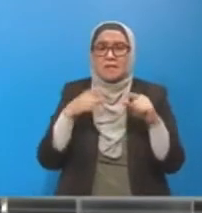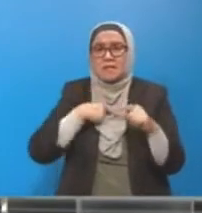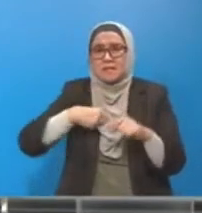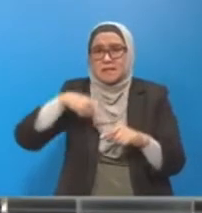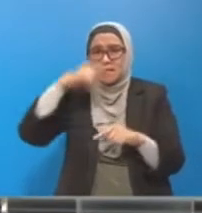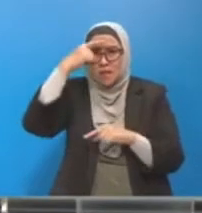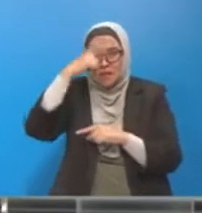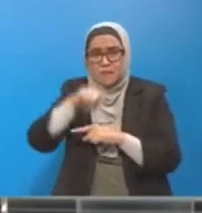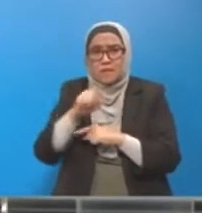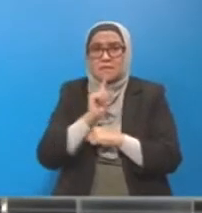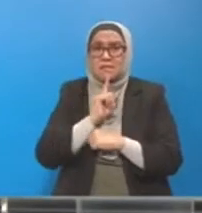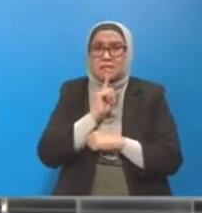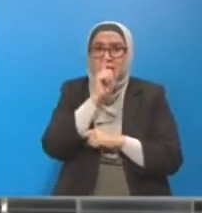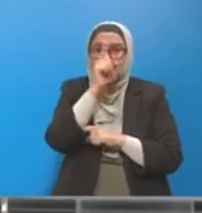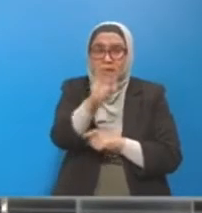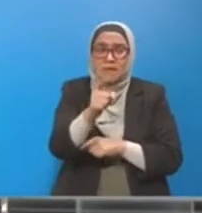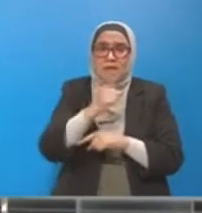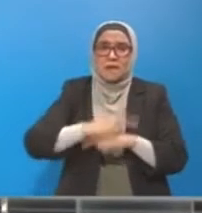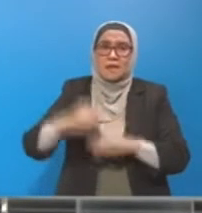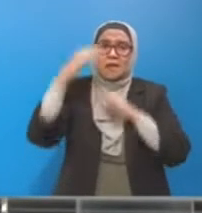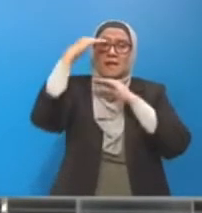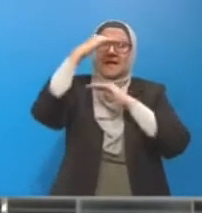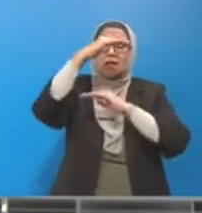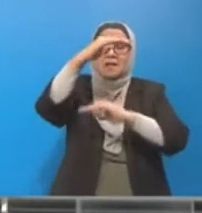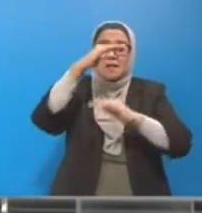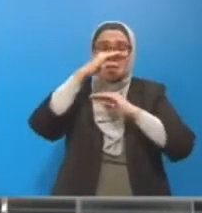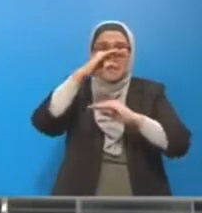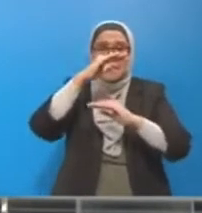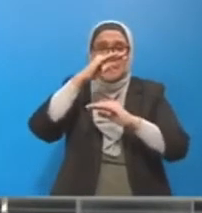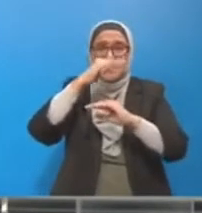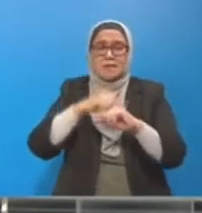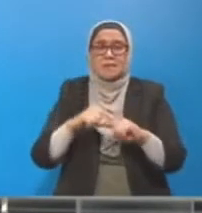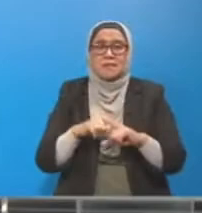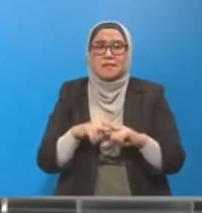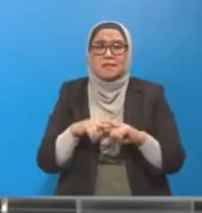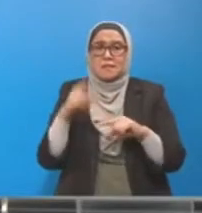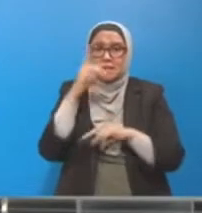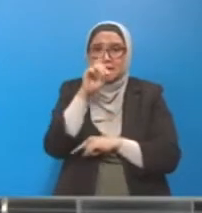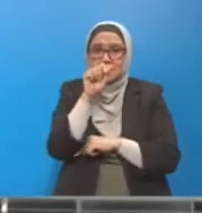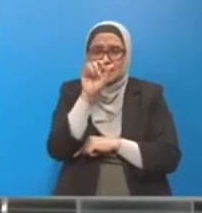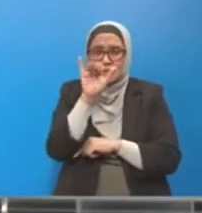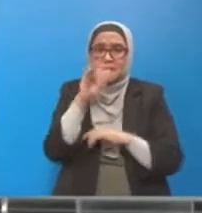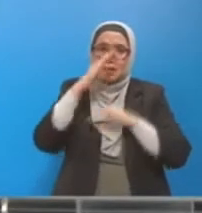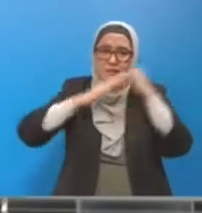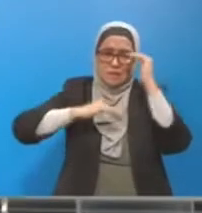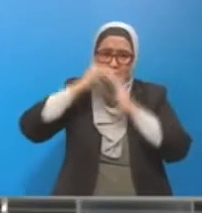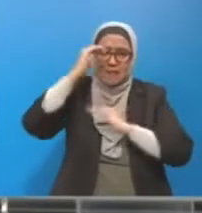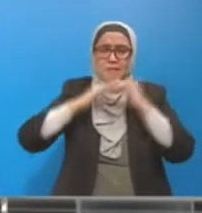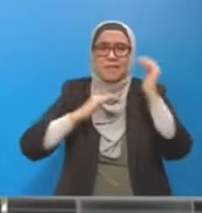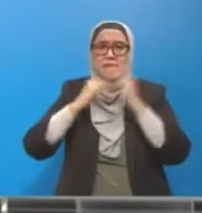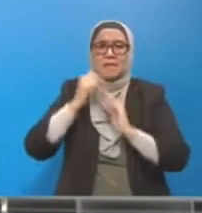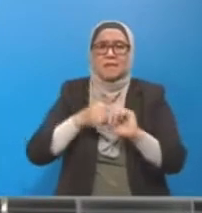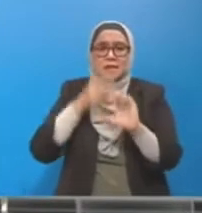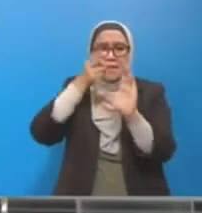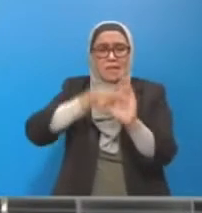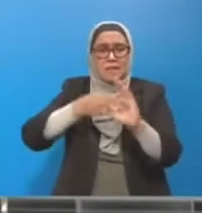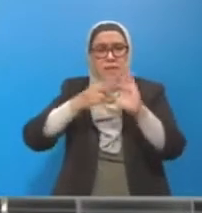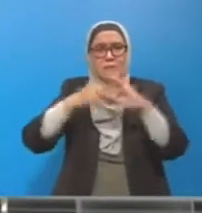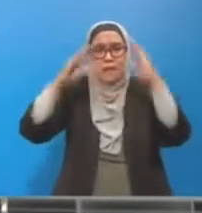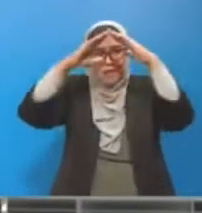memastikan kelestarian tahap daya huni yang dapat didiami oleh mereka yang mendiami PPR. Terima kasih.